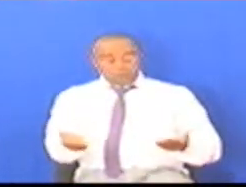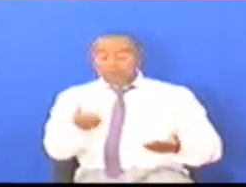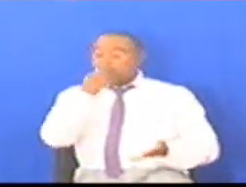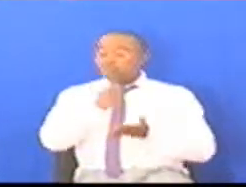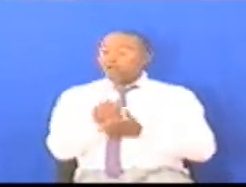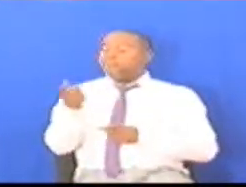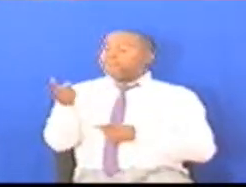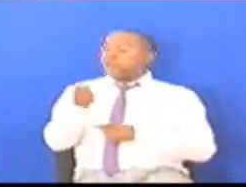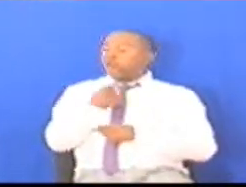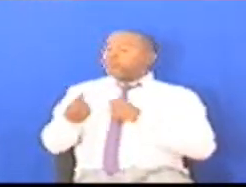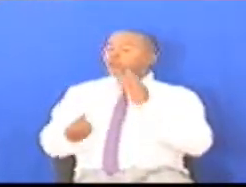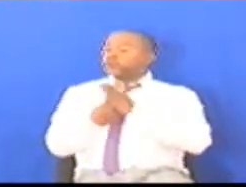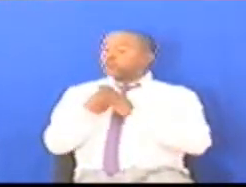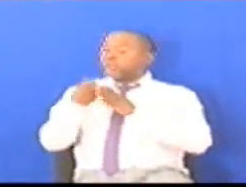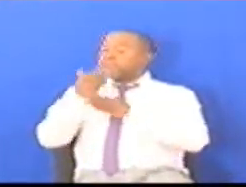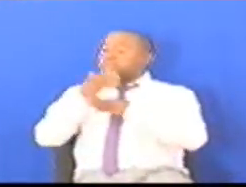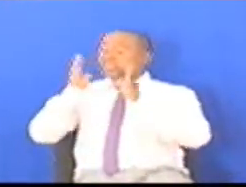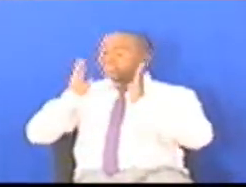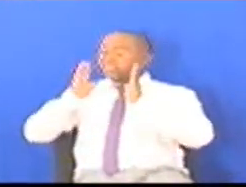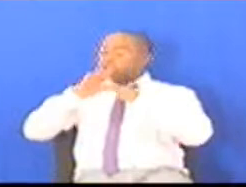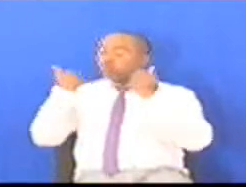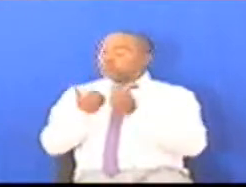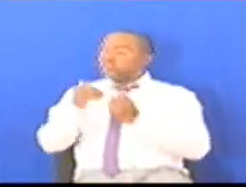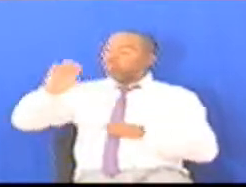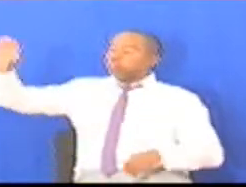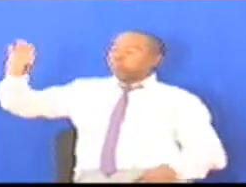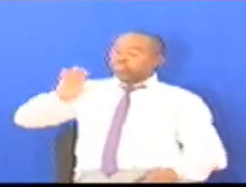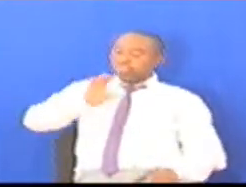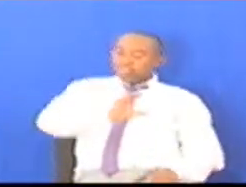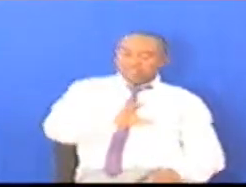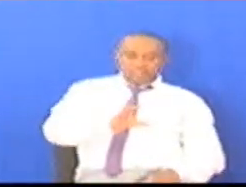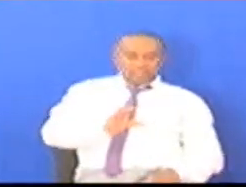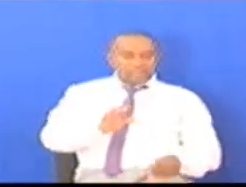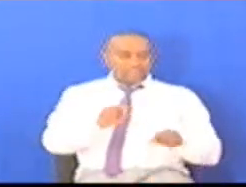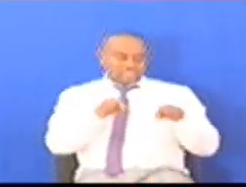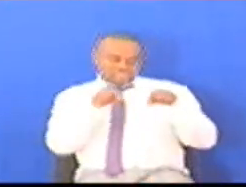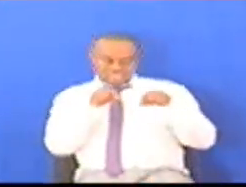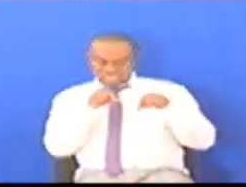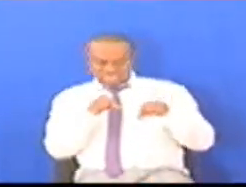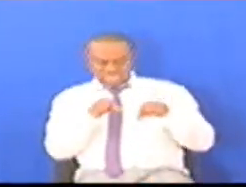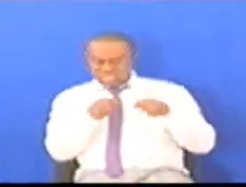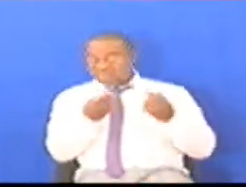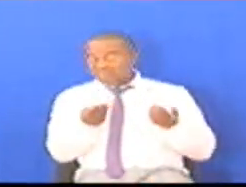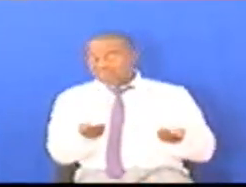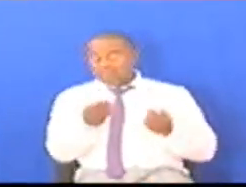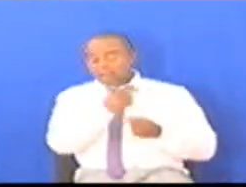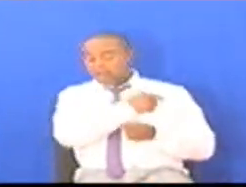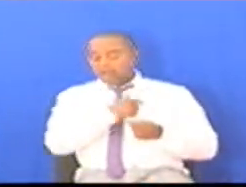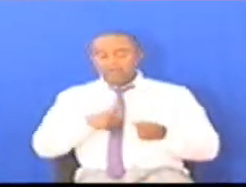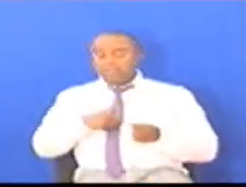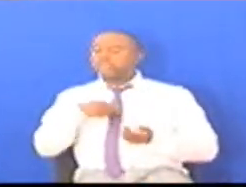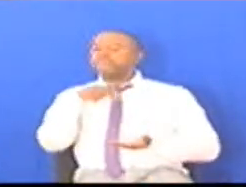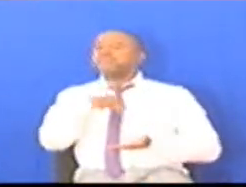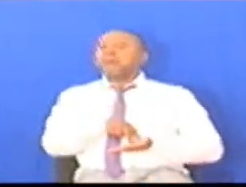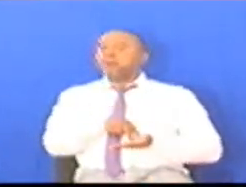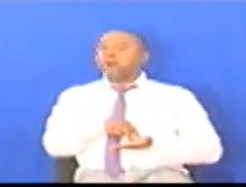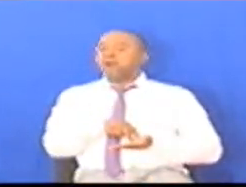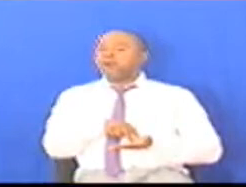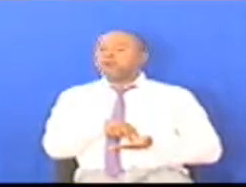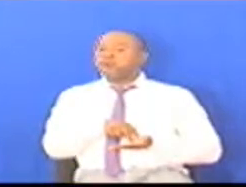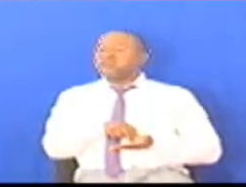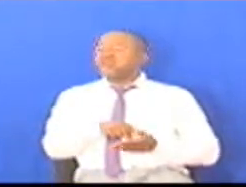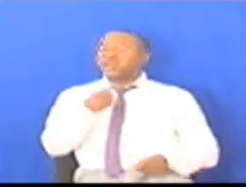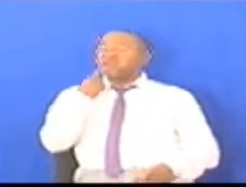Yenye Riba Kubwa Na Kustabilize Uchumi Wau Leo Hii Msimamo Mwishimwa Raisi Ambao Alisema Badala Ya